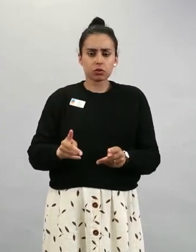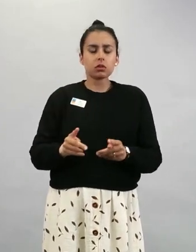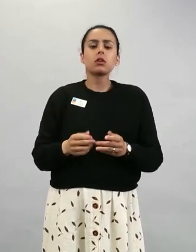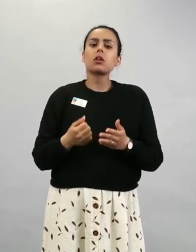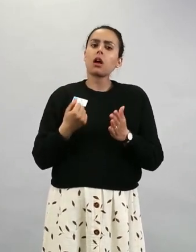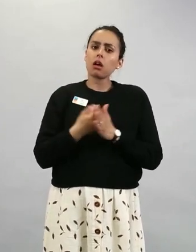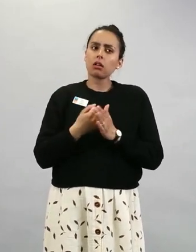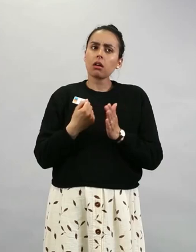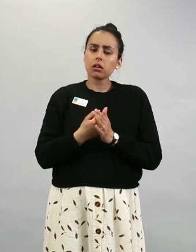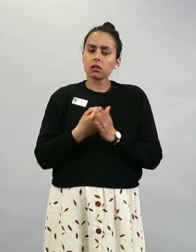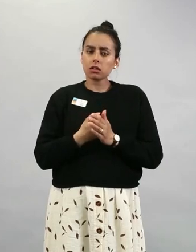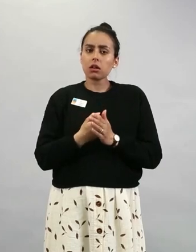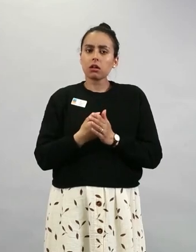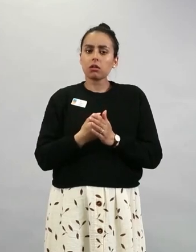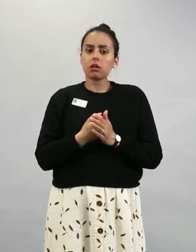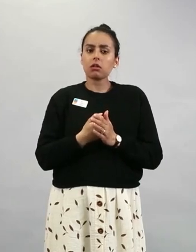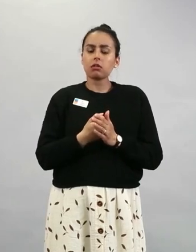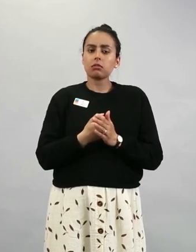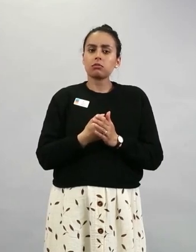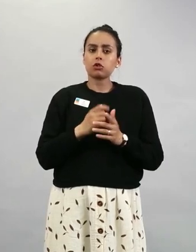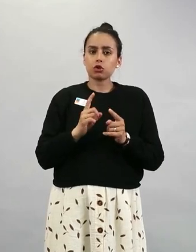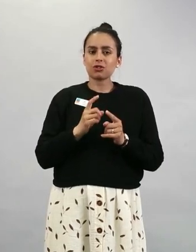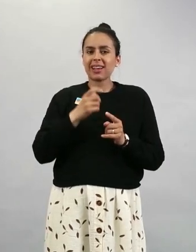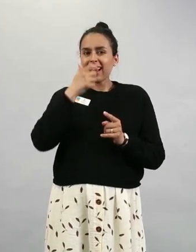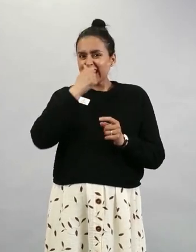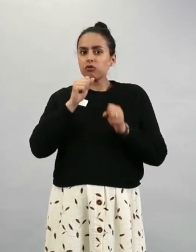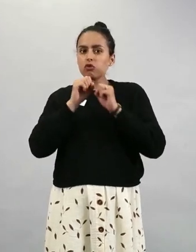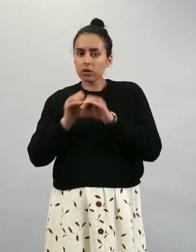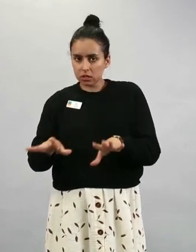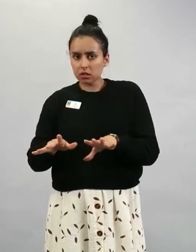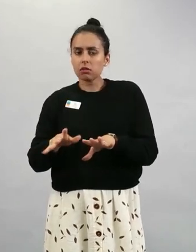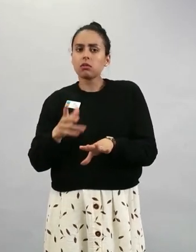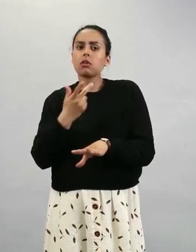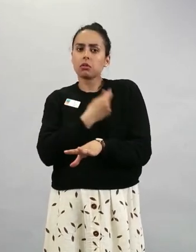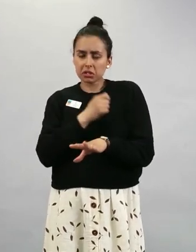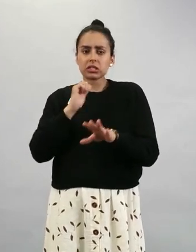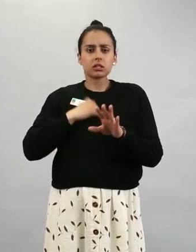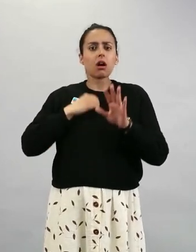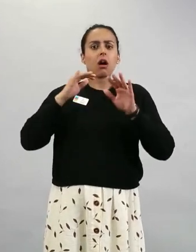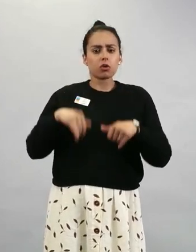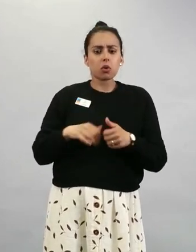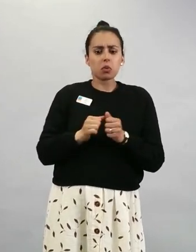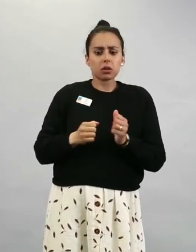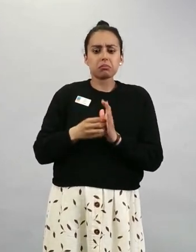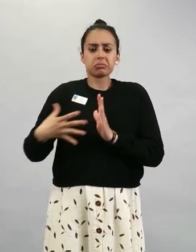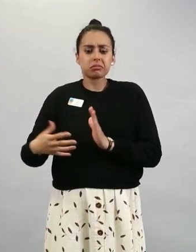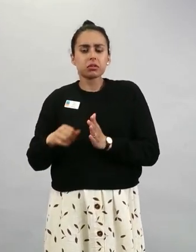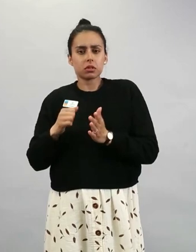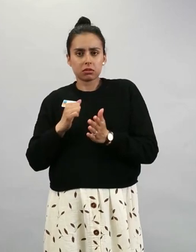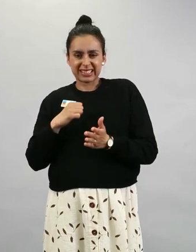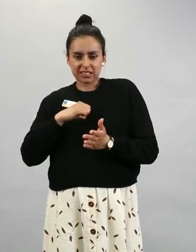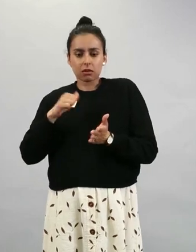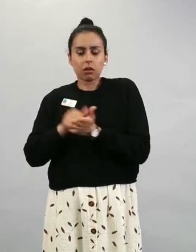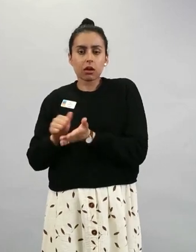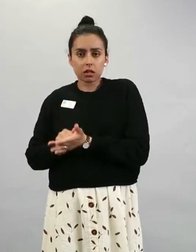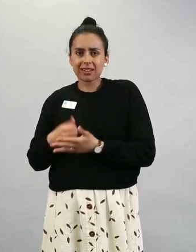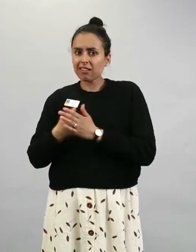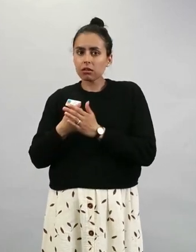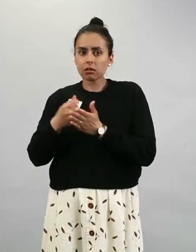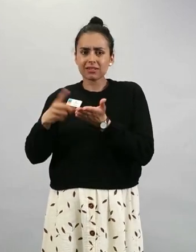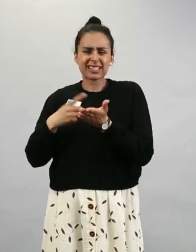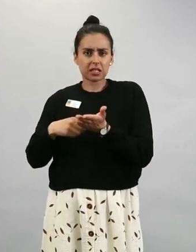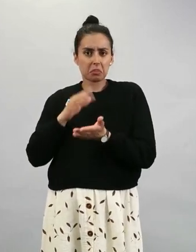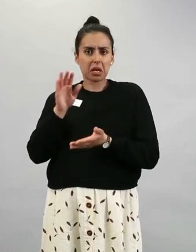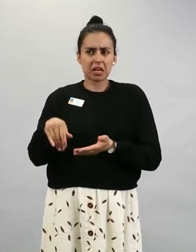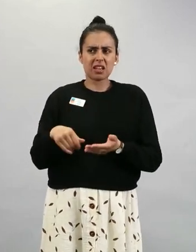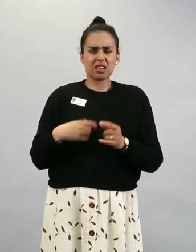ehtinyt jo saada influenssarokotteen, mutta saa silti flunssaoireita? Ja jatkuu kysymys tähän, että voiko itse rokotus aiheuttaa